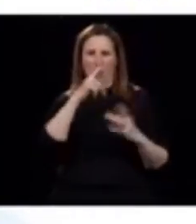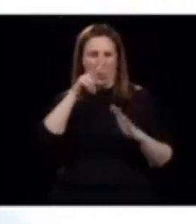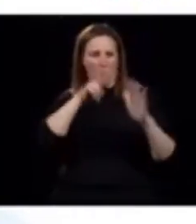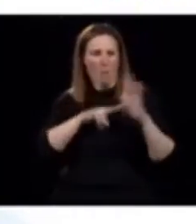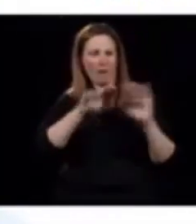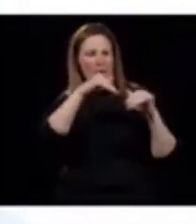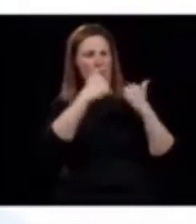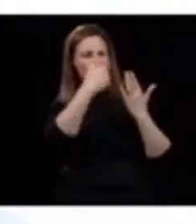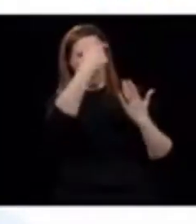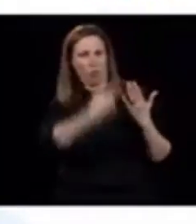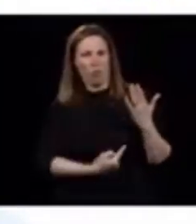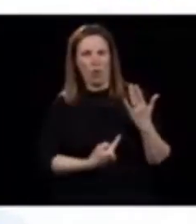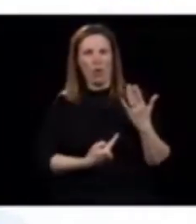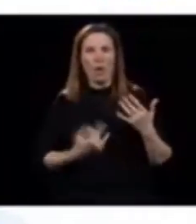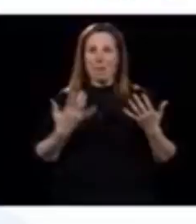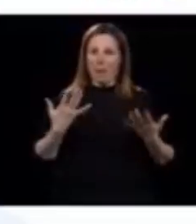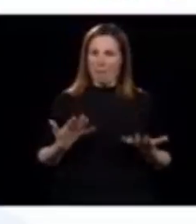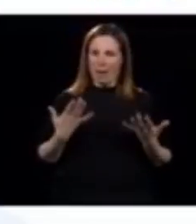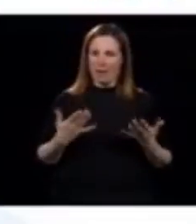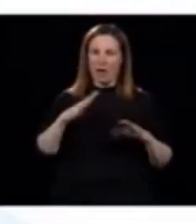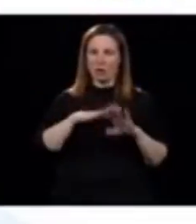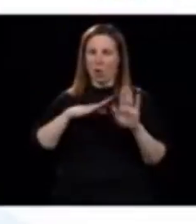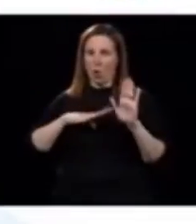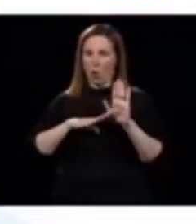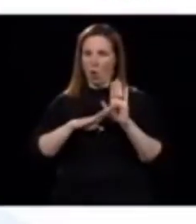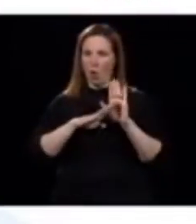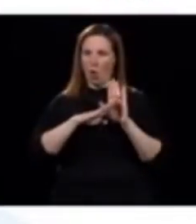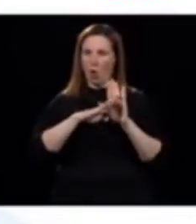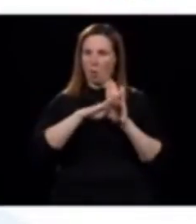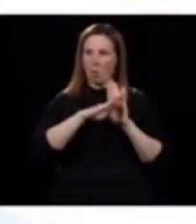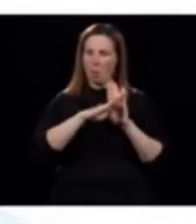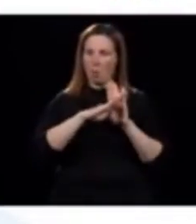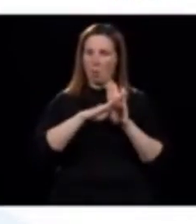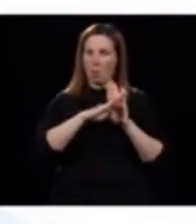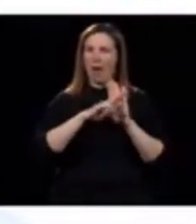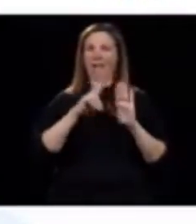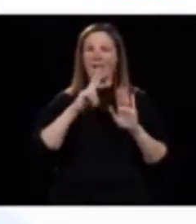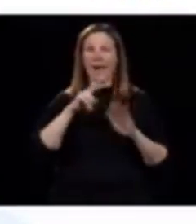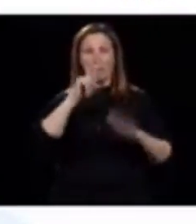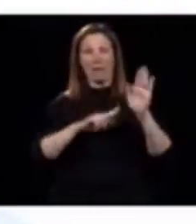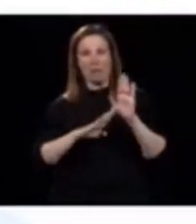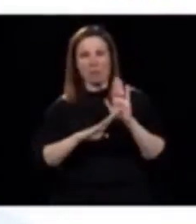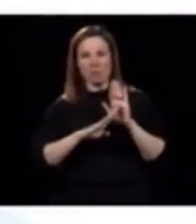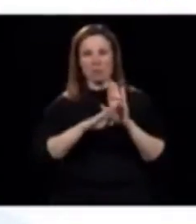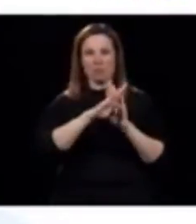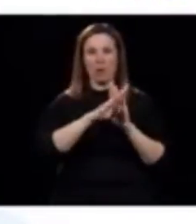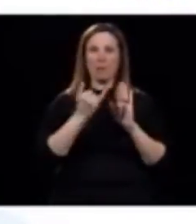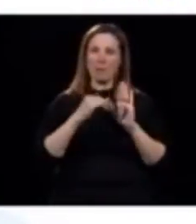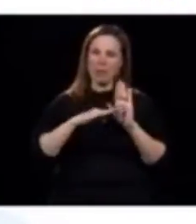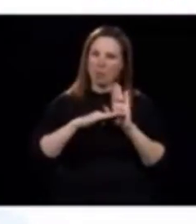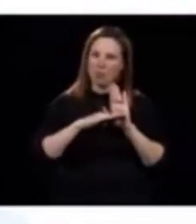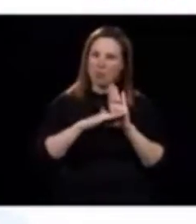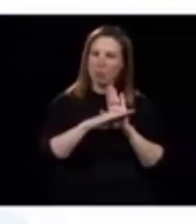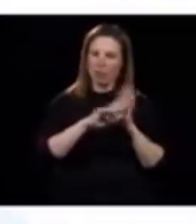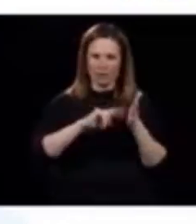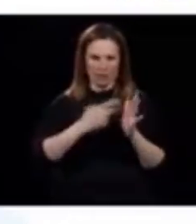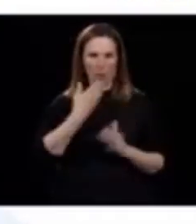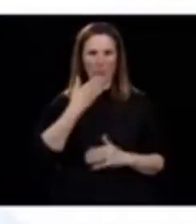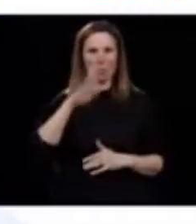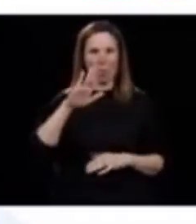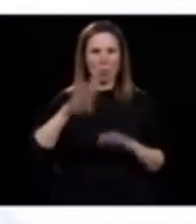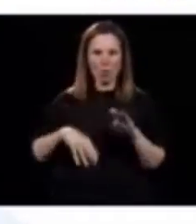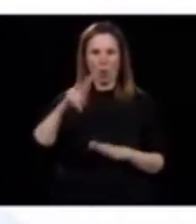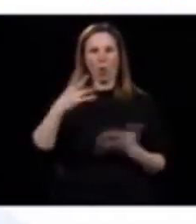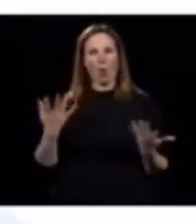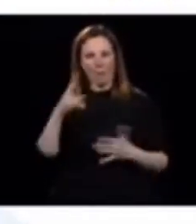projeté, notre accélération actuellement est en deçà de ce qu'on avait projeté comme étant un scénario chez nous. On est en deçà.